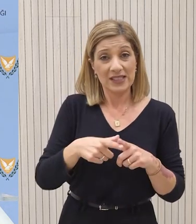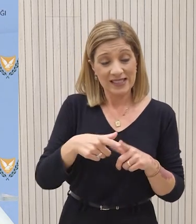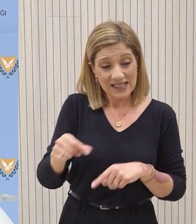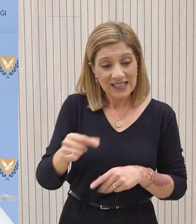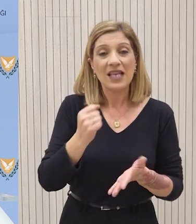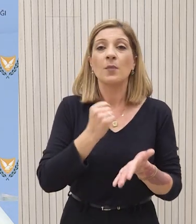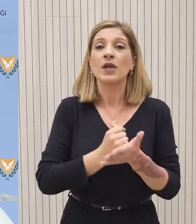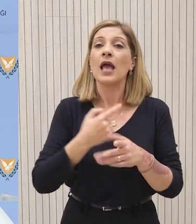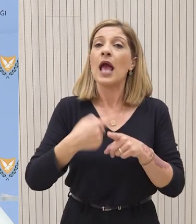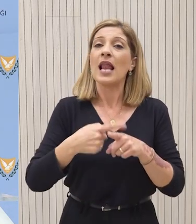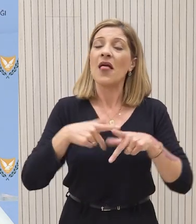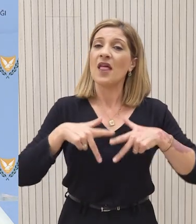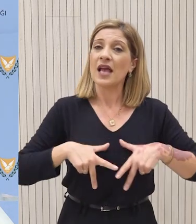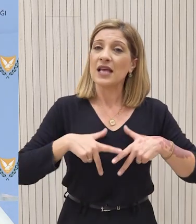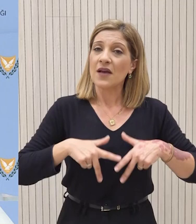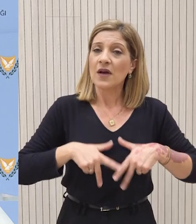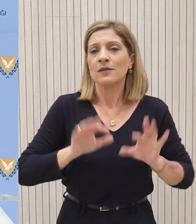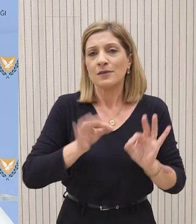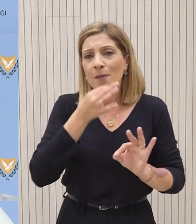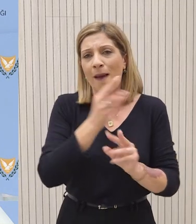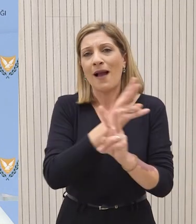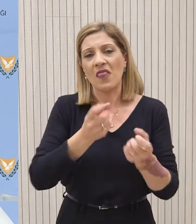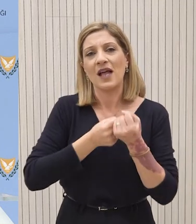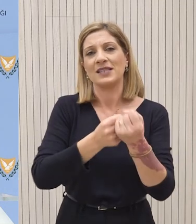και από πλευράς της ελληνικής κυβέρνησης είναι σχετικές οι τοποθετήσεις.